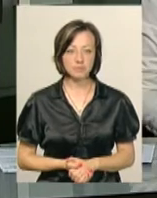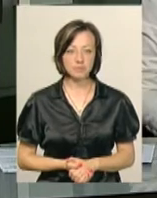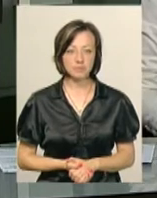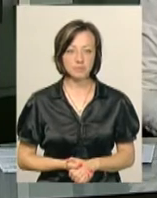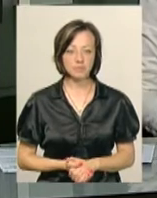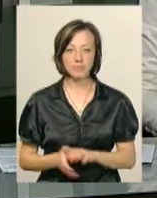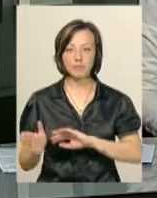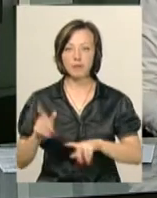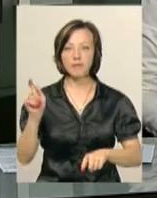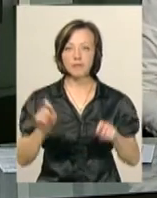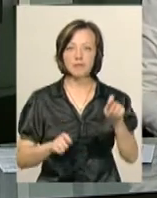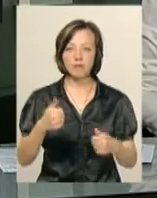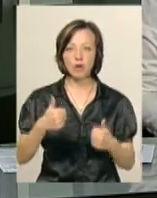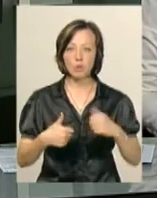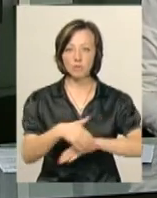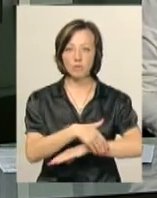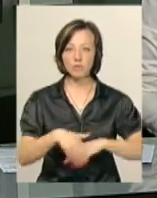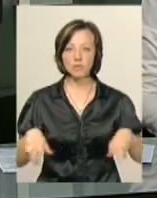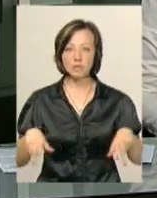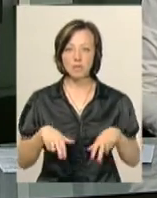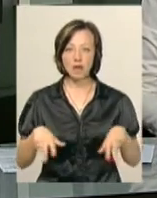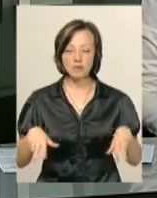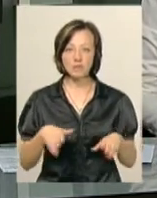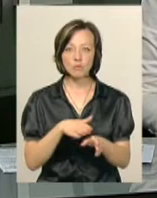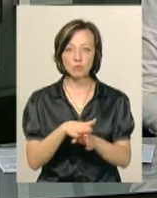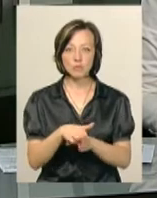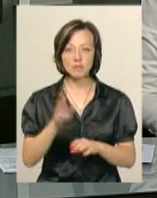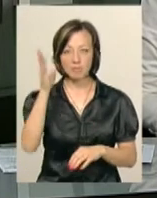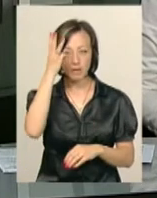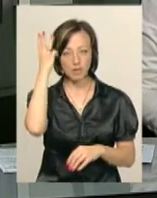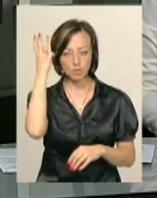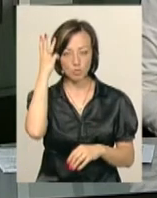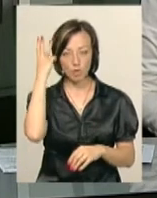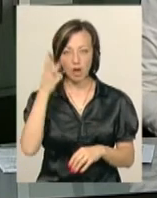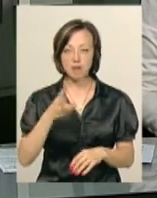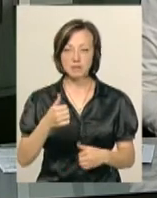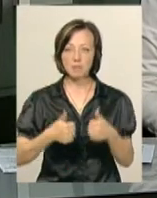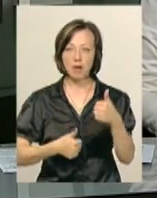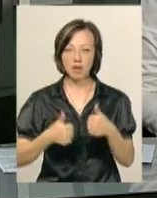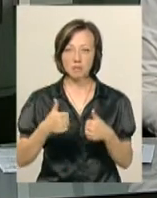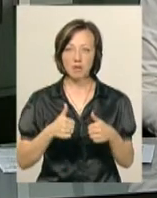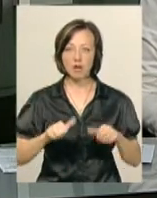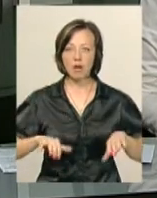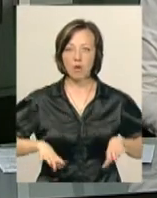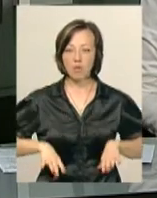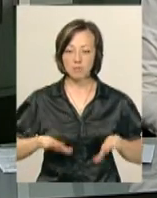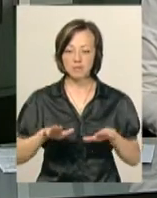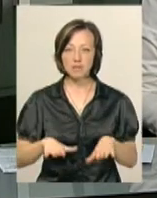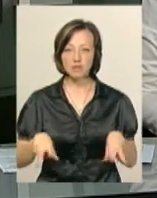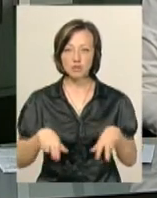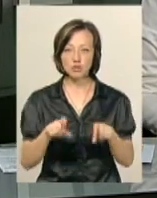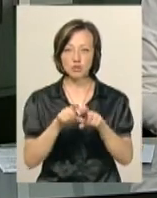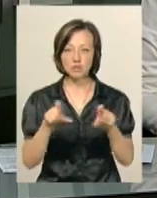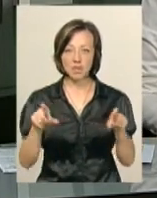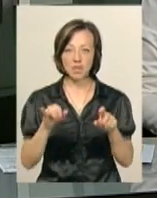Фестиваль-конкурс вуличних танців «Нестримний потік» відбудеться у Хмельницькому. У ньому змагатимуться хореографи місцевих танцювальних